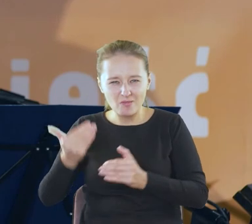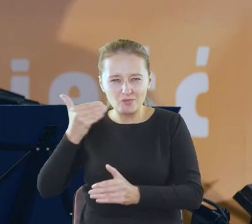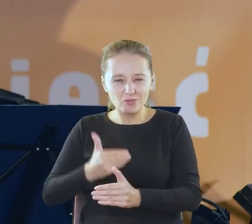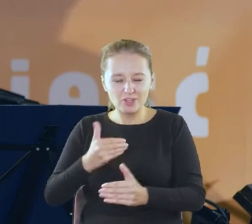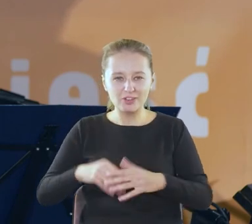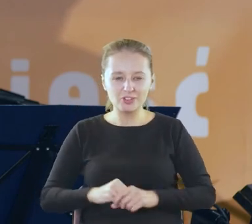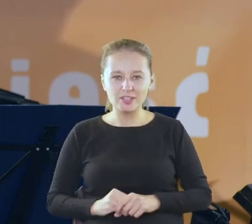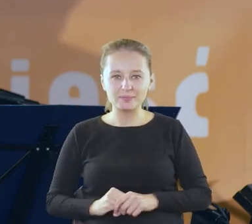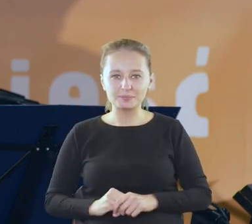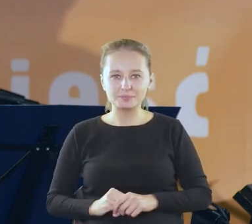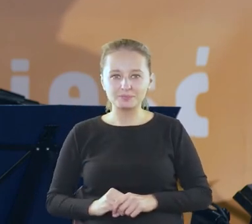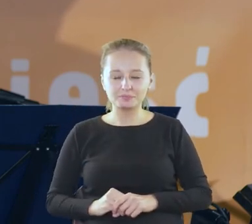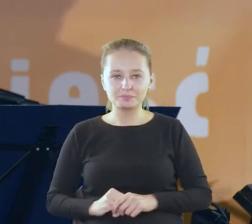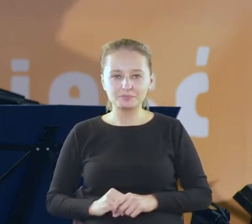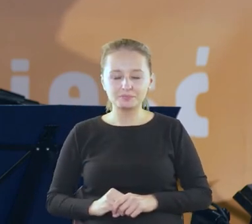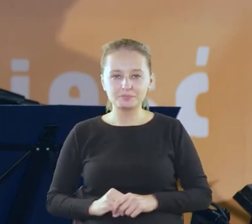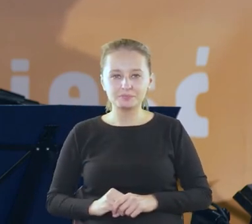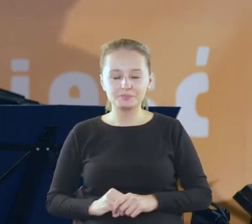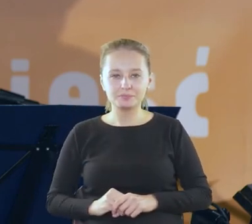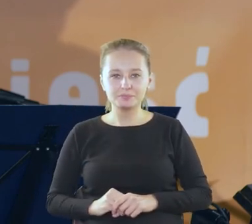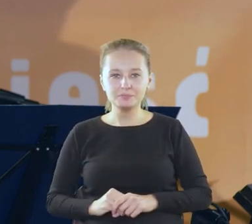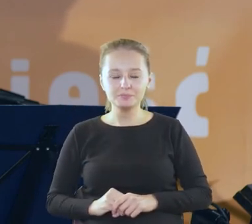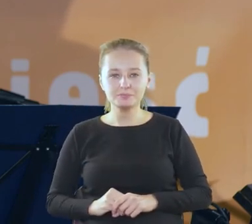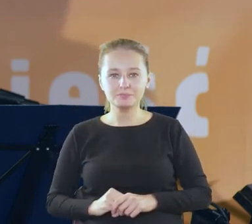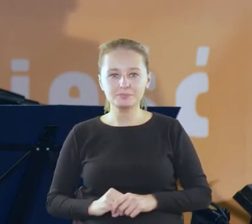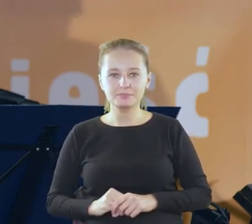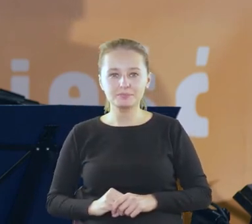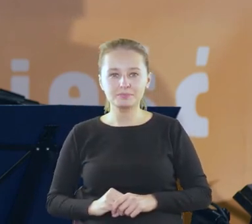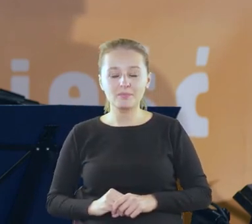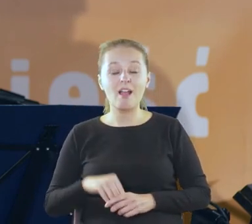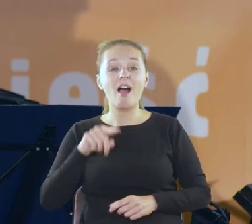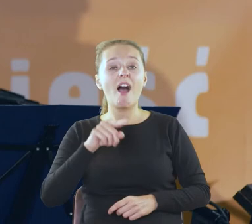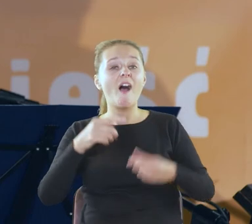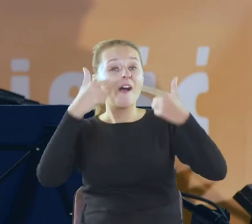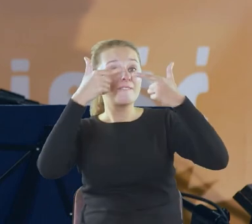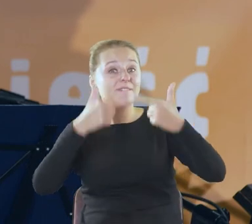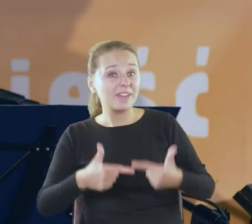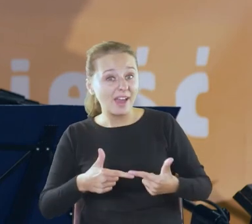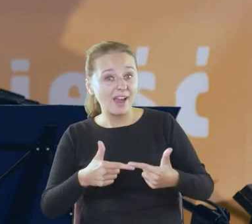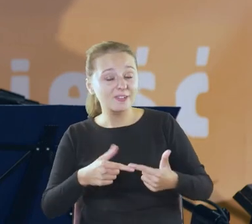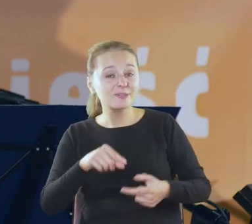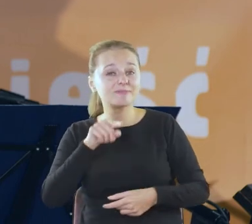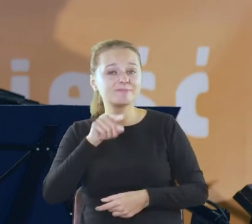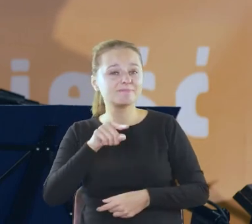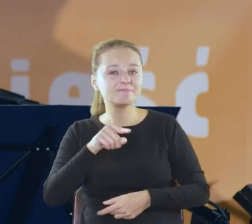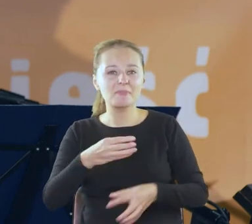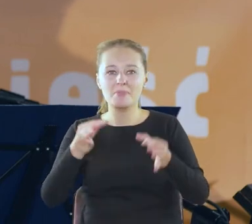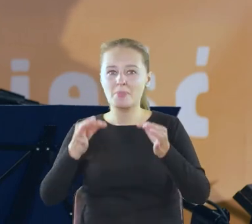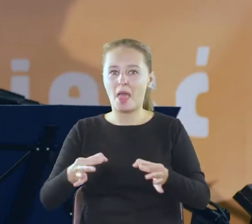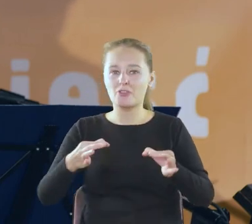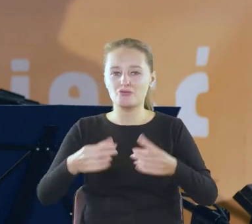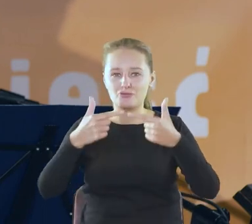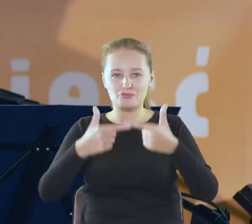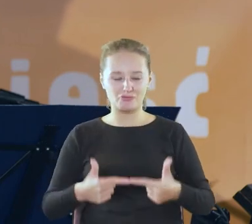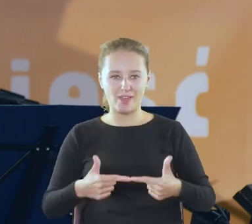jesteśmy tylko gdzieś skądś inąd ale ten wiersz to jest przecież wiersz na dziś to znaczy